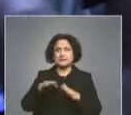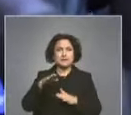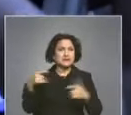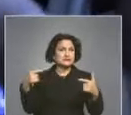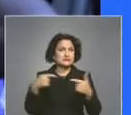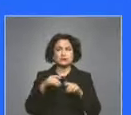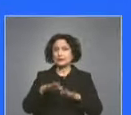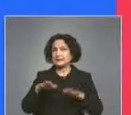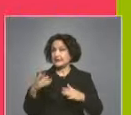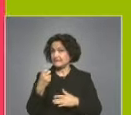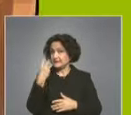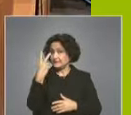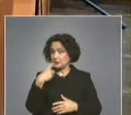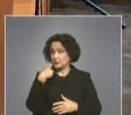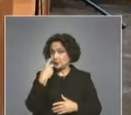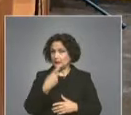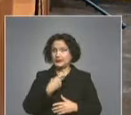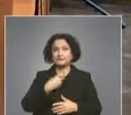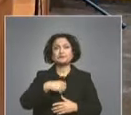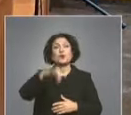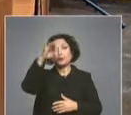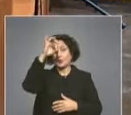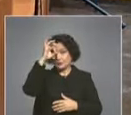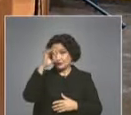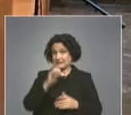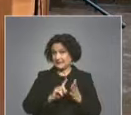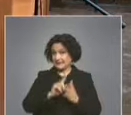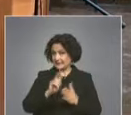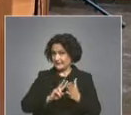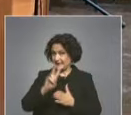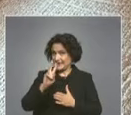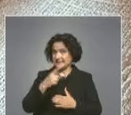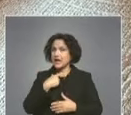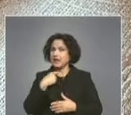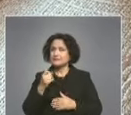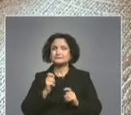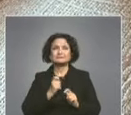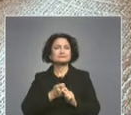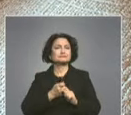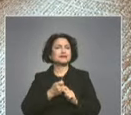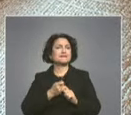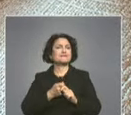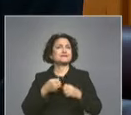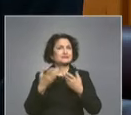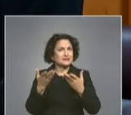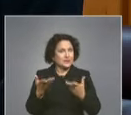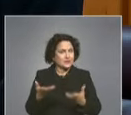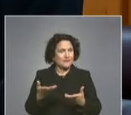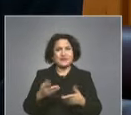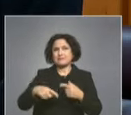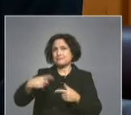2022 година. Ученици от 11 и 12 клас направиха възстановка на съдабен наказателен процес.